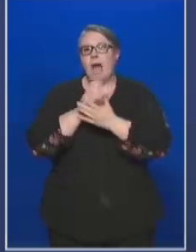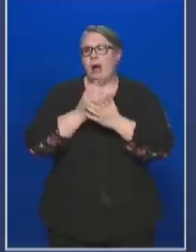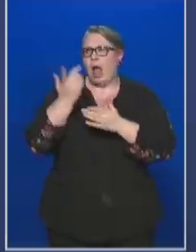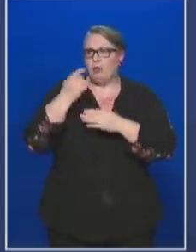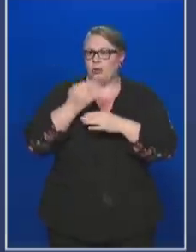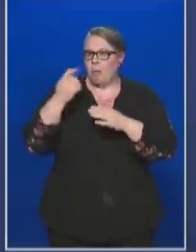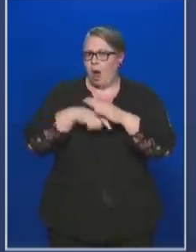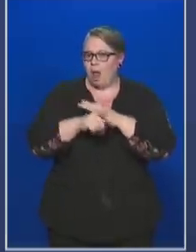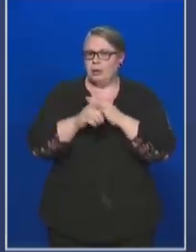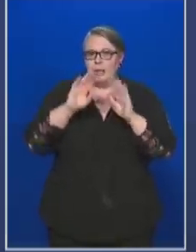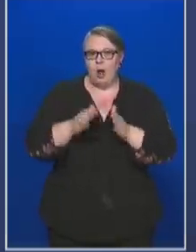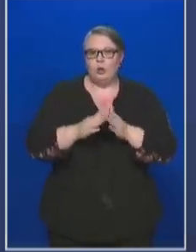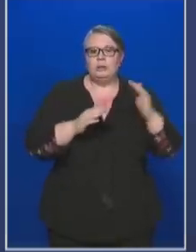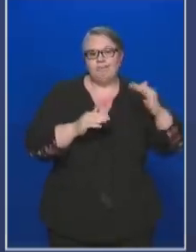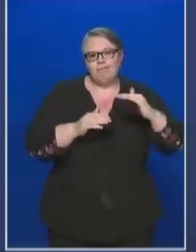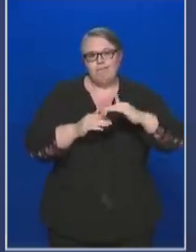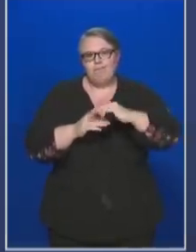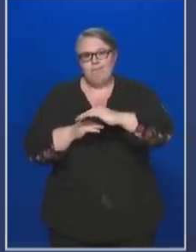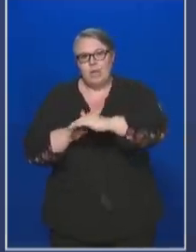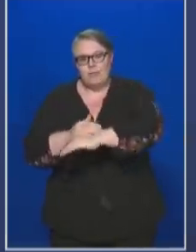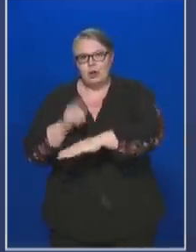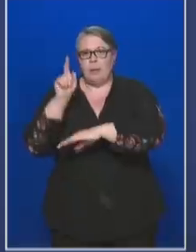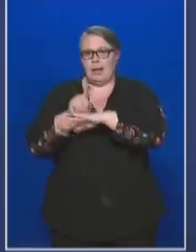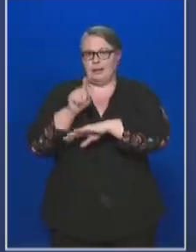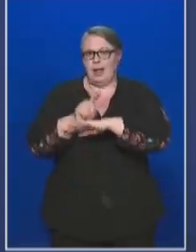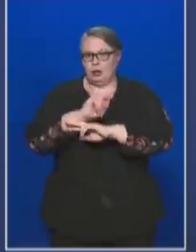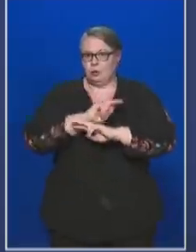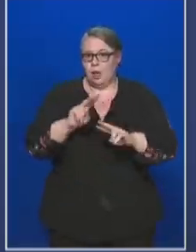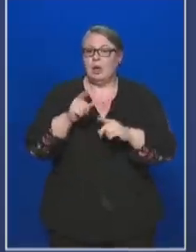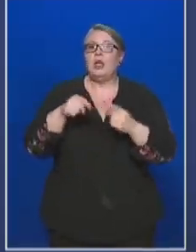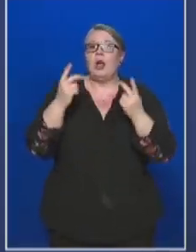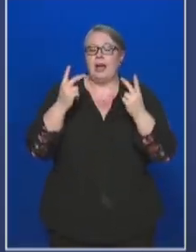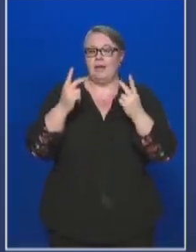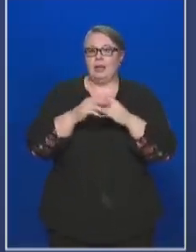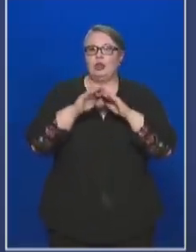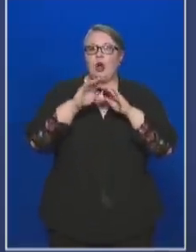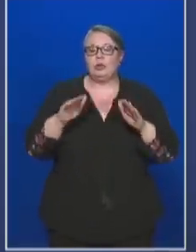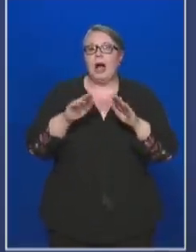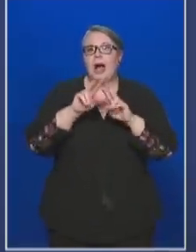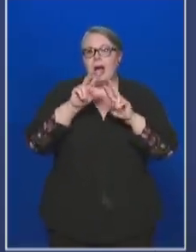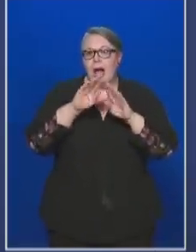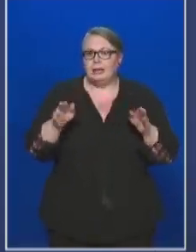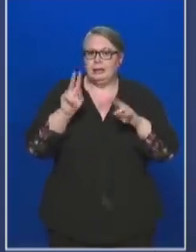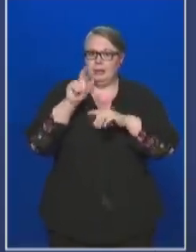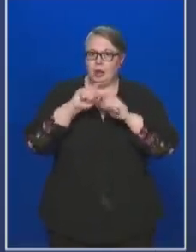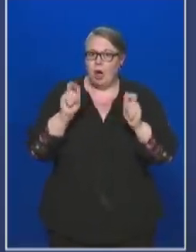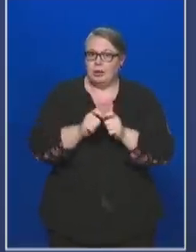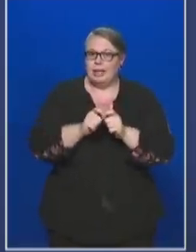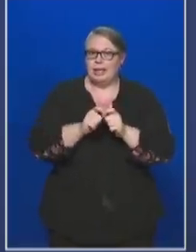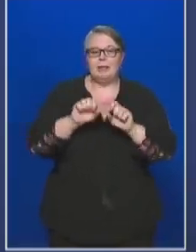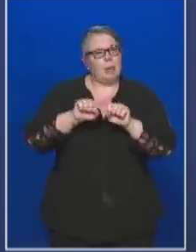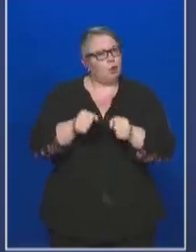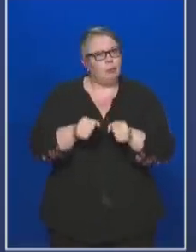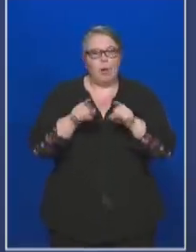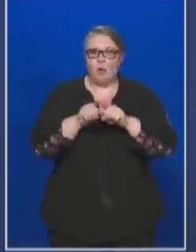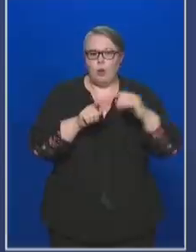az elmúlt napokban kialakult, hogy egyre kevesebb az elrendelés, és így az érvényben lévő hatósági házi karantén ez nem tört meg